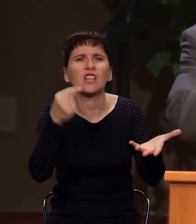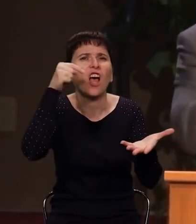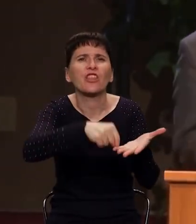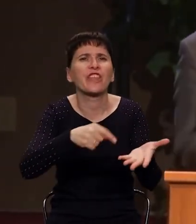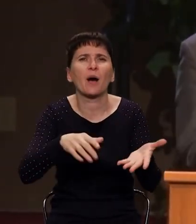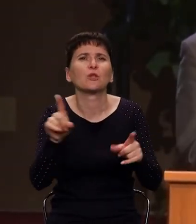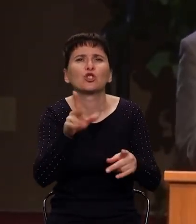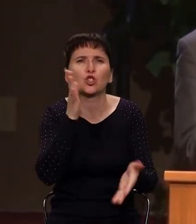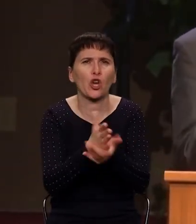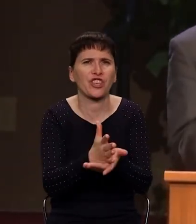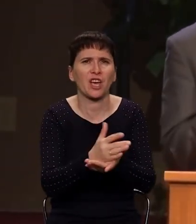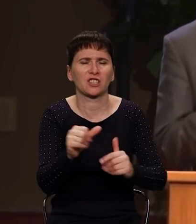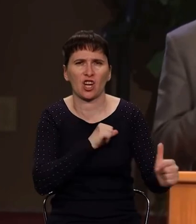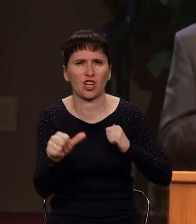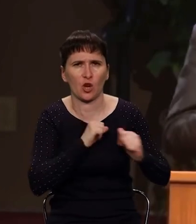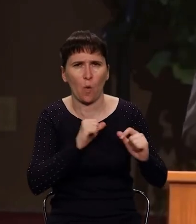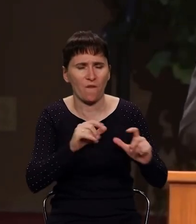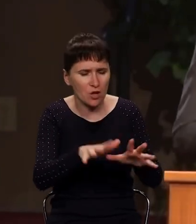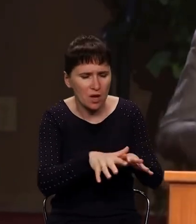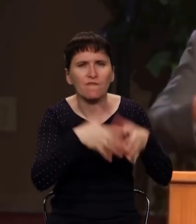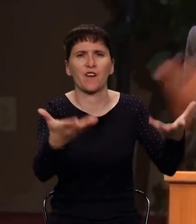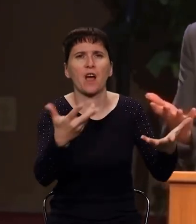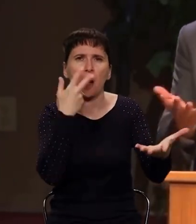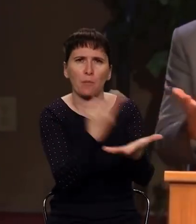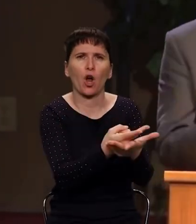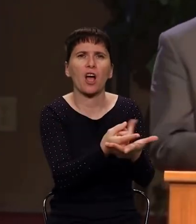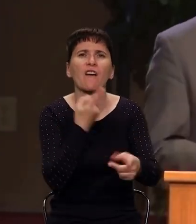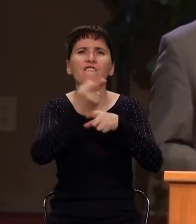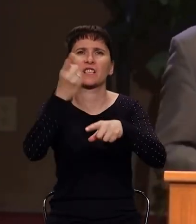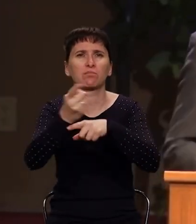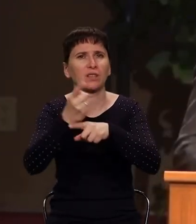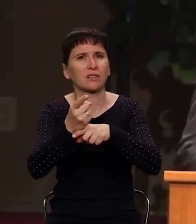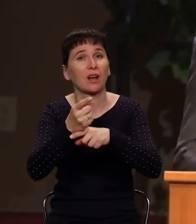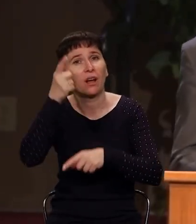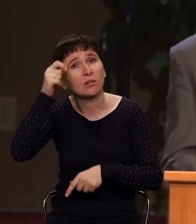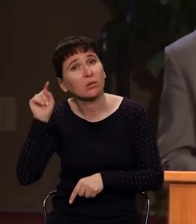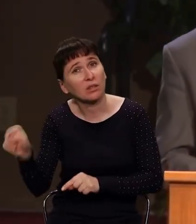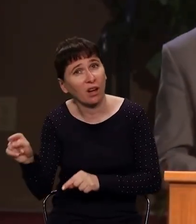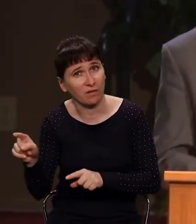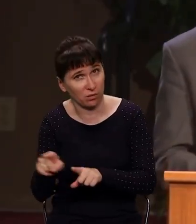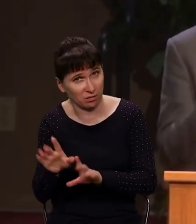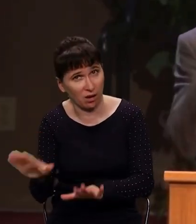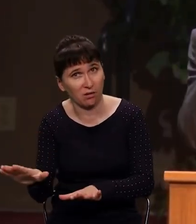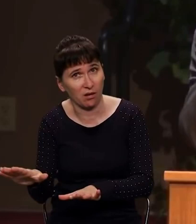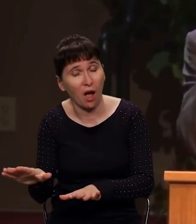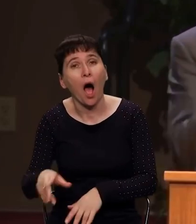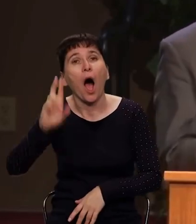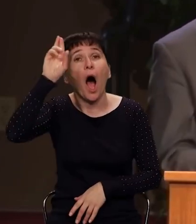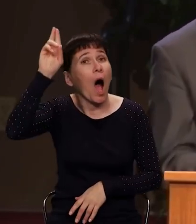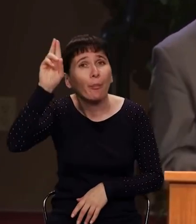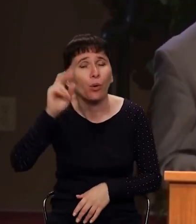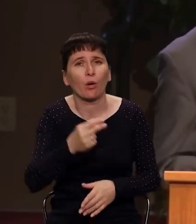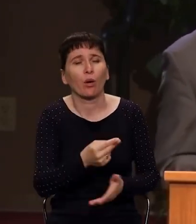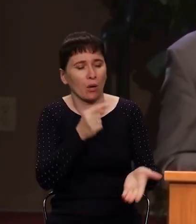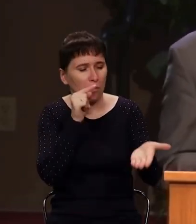инфекцию, эту греховная зараза внутри нас и высмеять. Это задача дьявола. Задача Бога